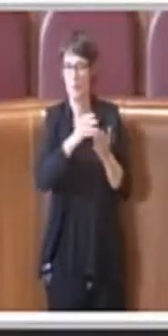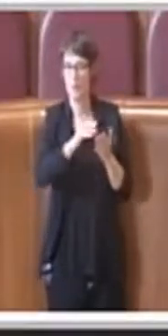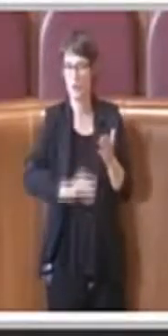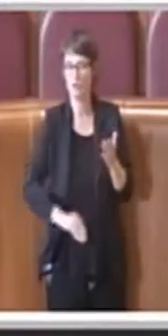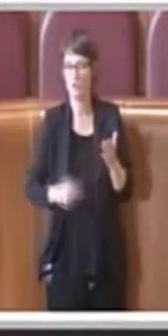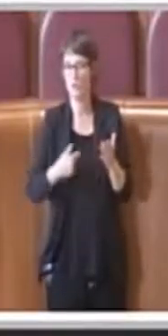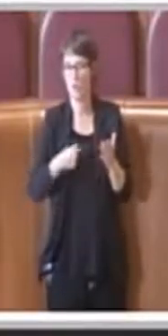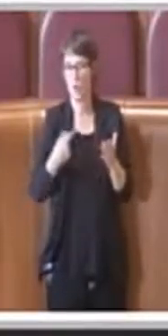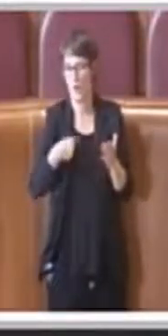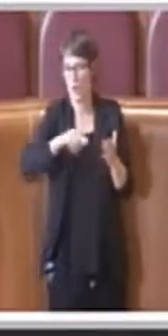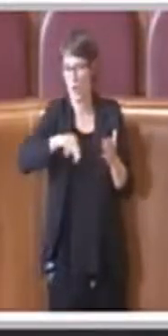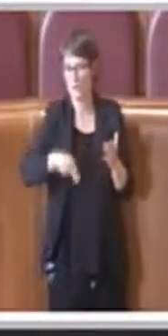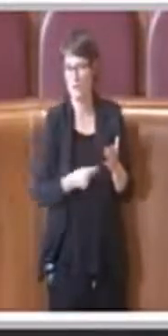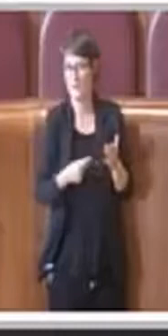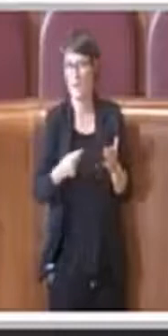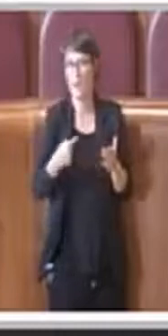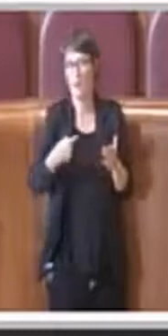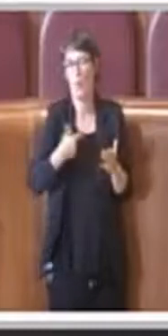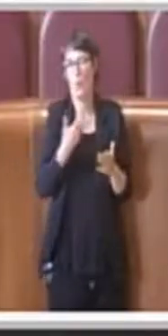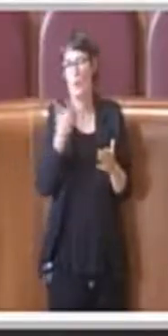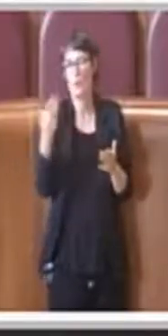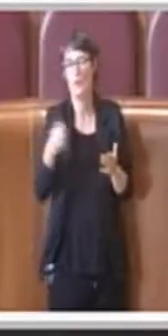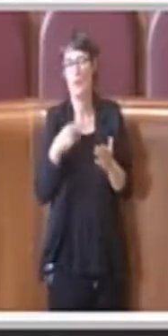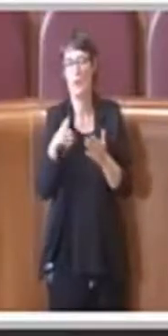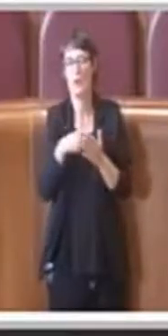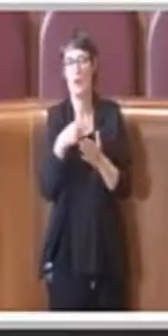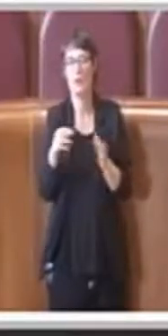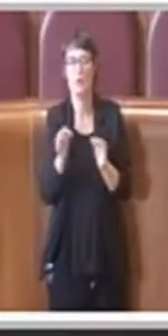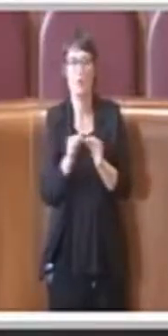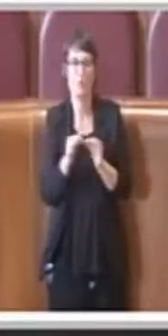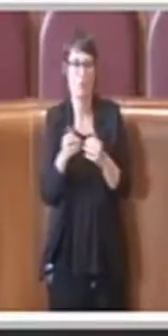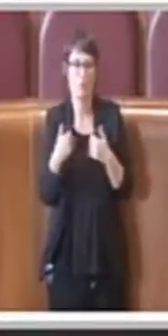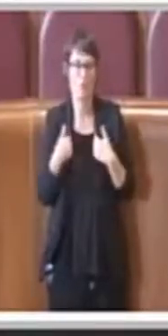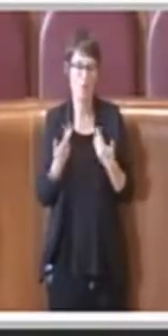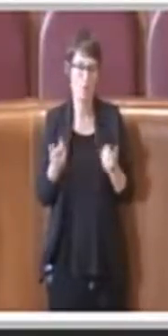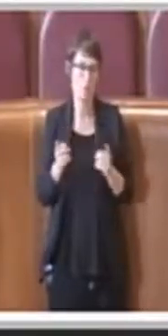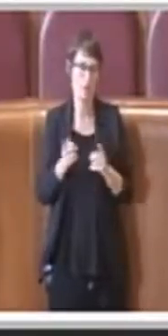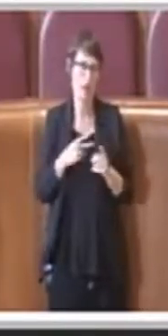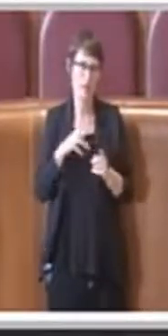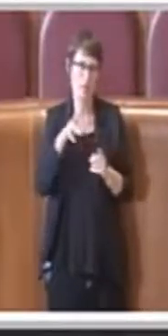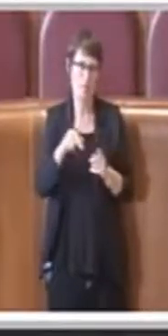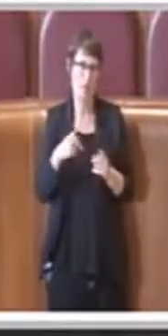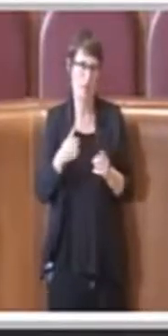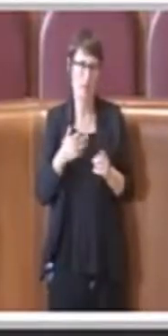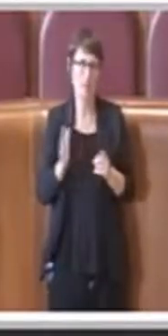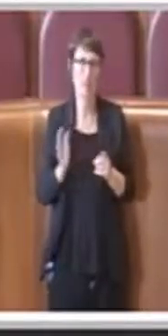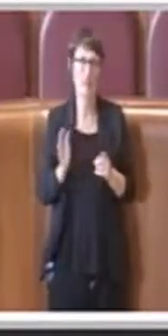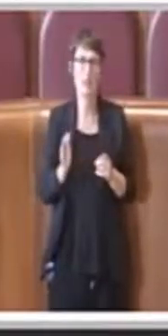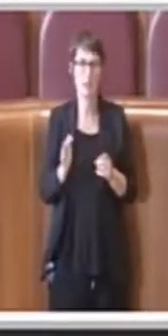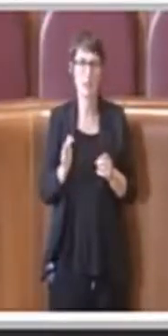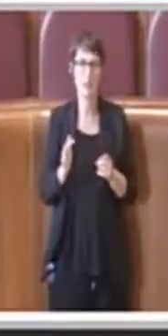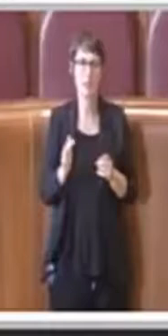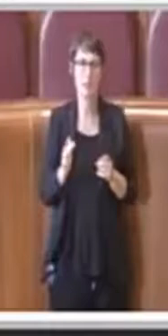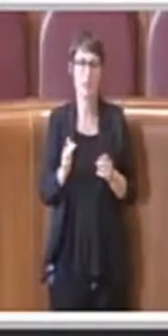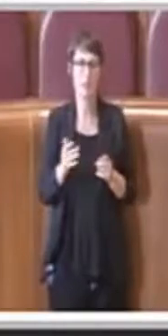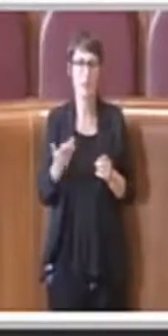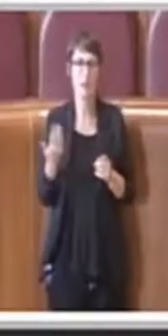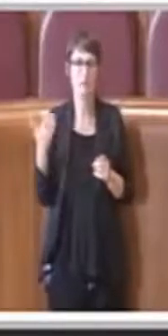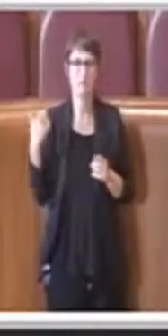il mio voto a questa mozione sarà favorevole, molto brevemente ritengo che si dovevano